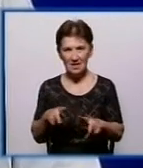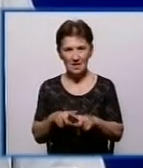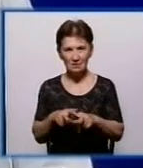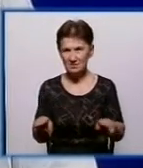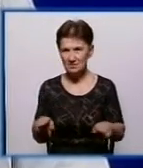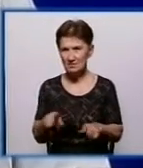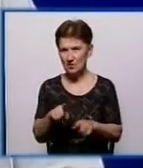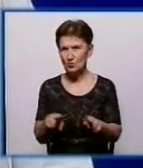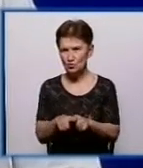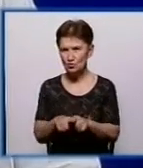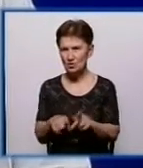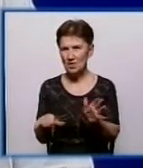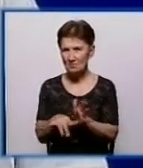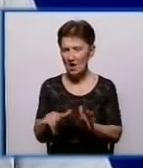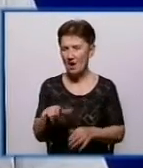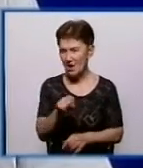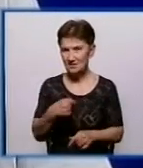плачу електроенергію, тепло, газ,